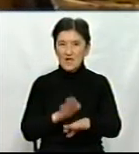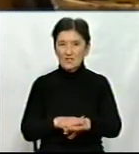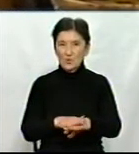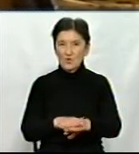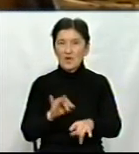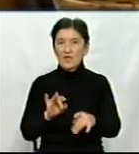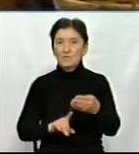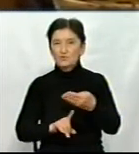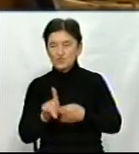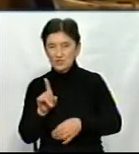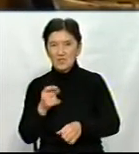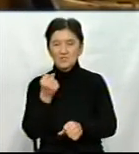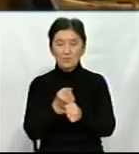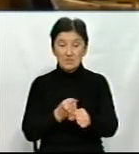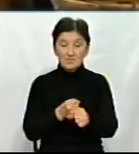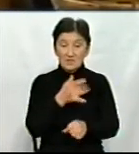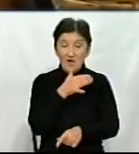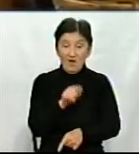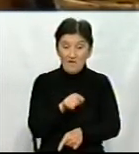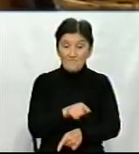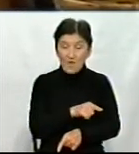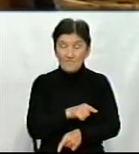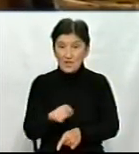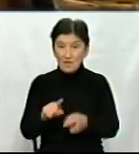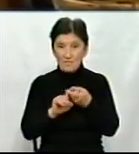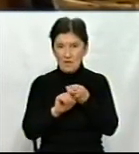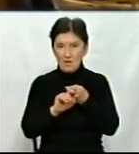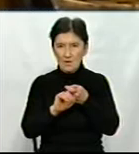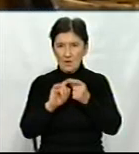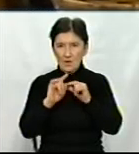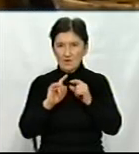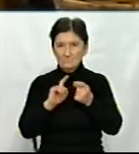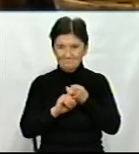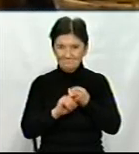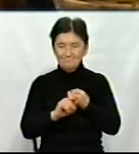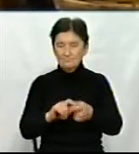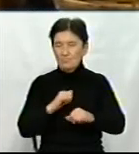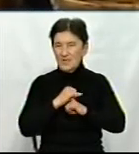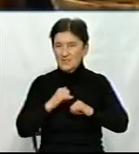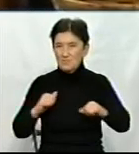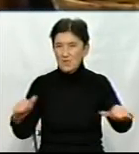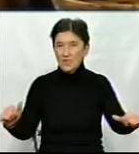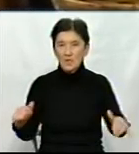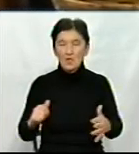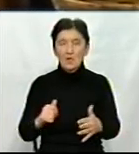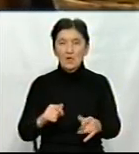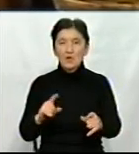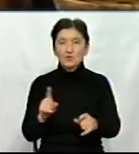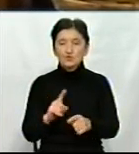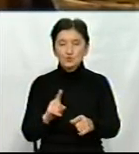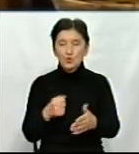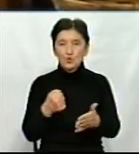працювати під час пандемії. Щодо, так як коротко, можу сказати, щодо галузі